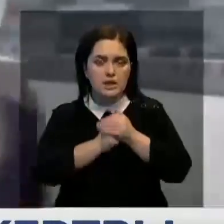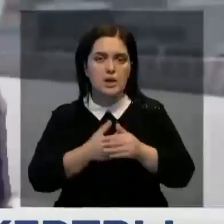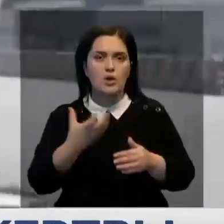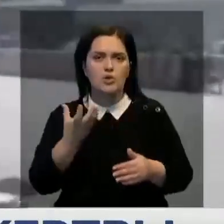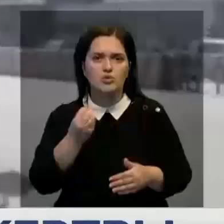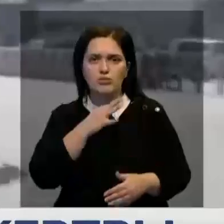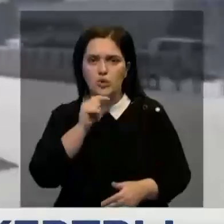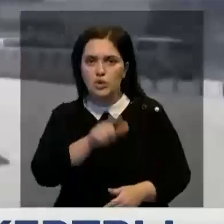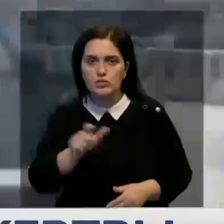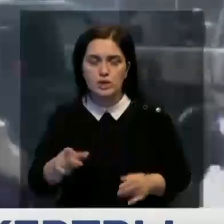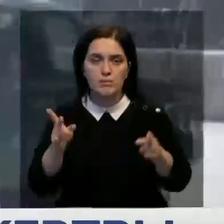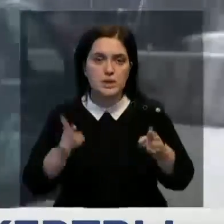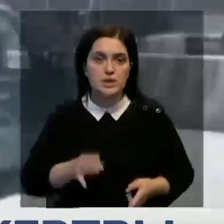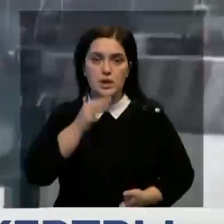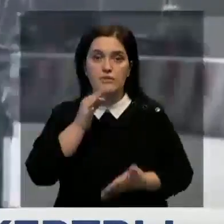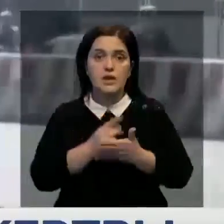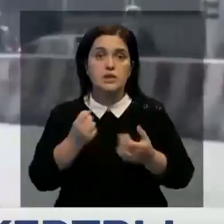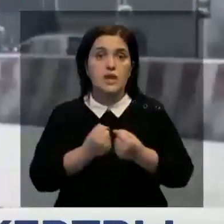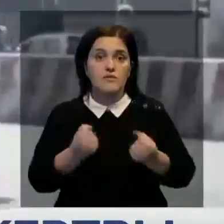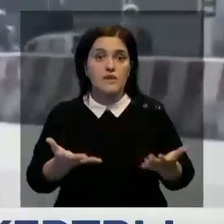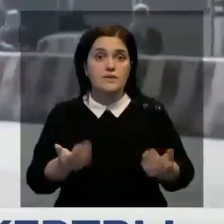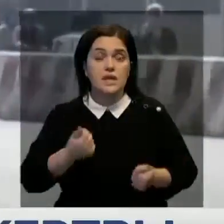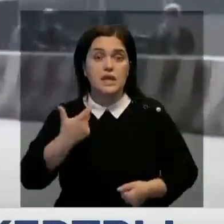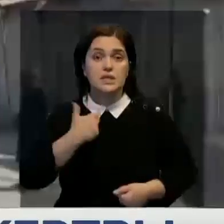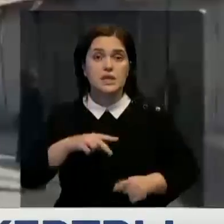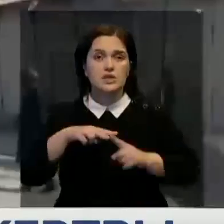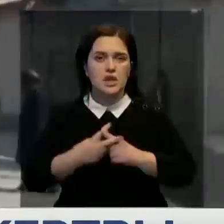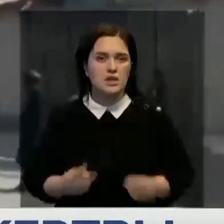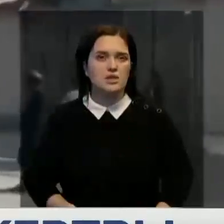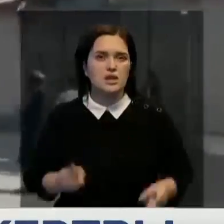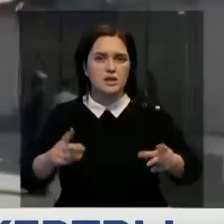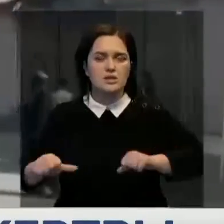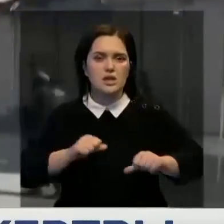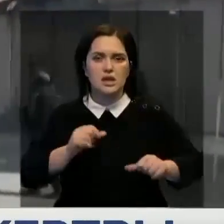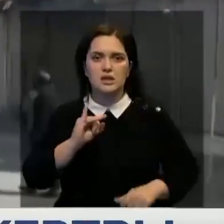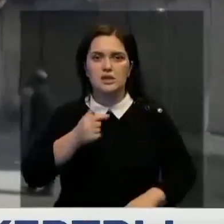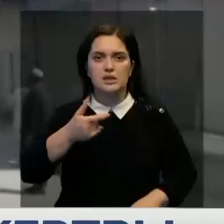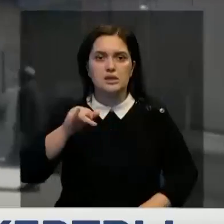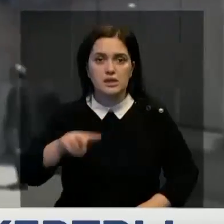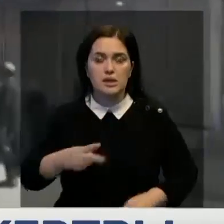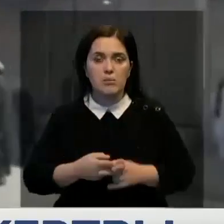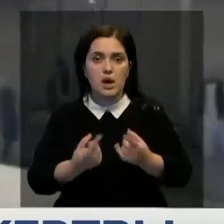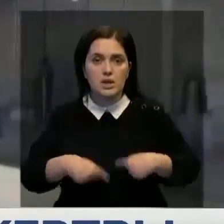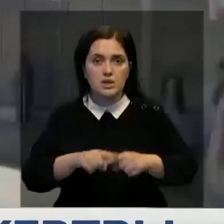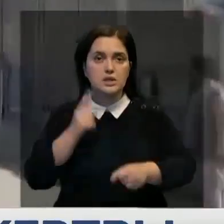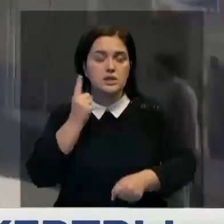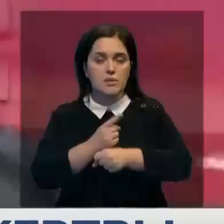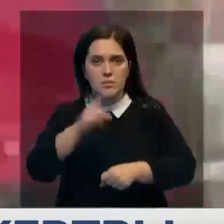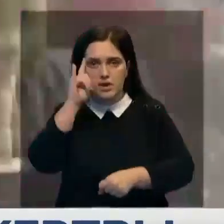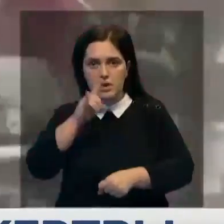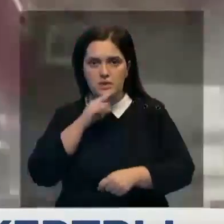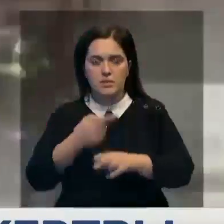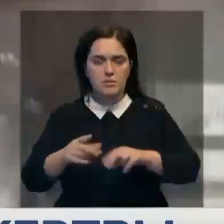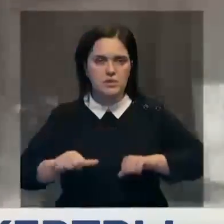человек пострадали. Ответственность за взрыв тогда взяла часть террористической группировки ИГИЛ. Отмечу, организация в